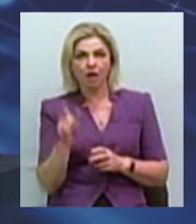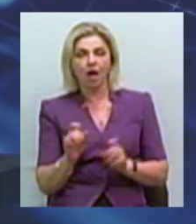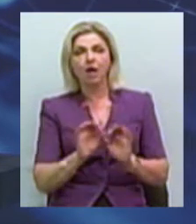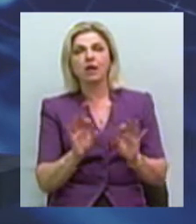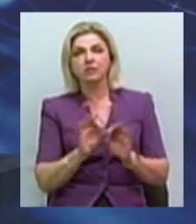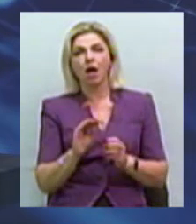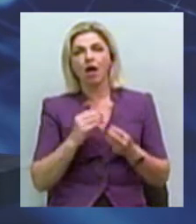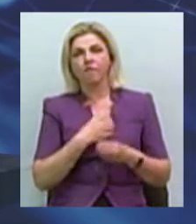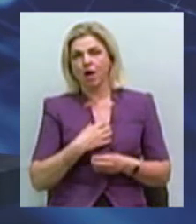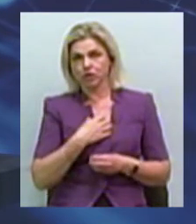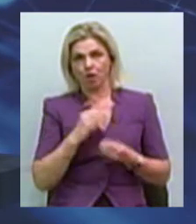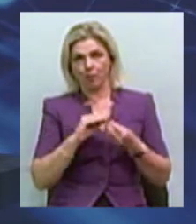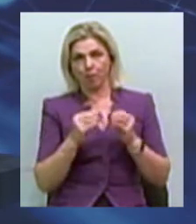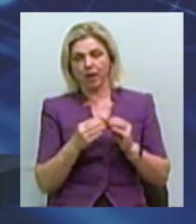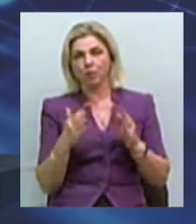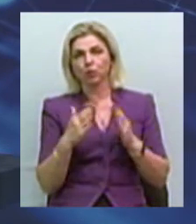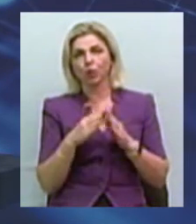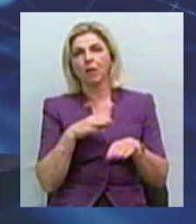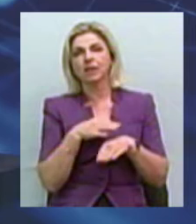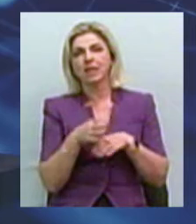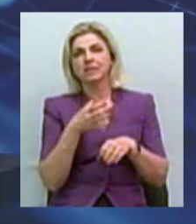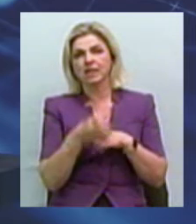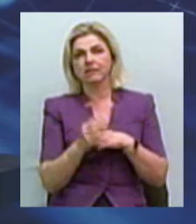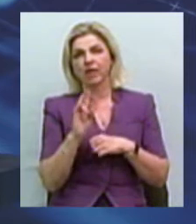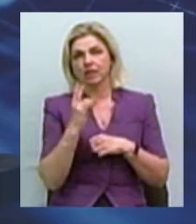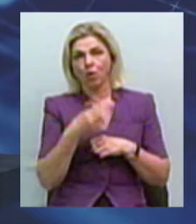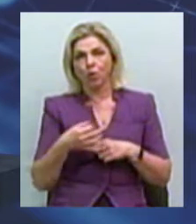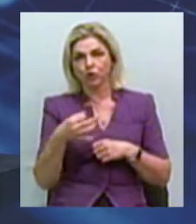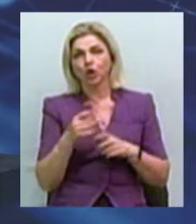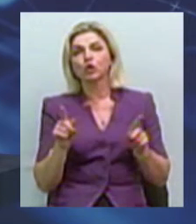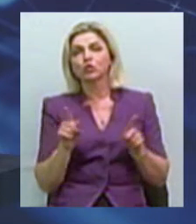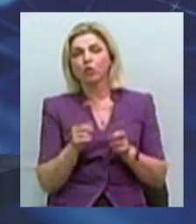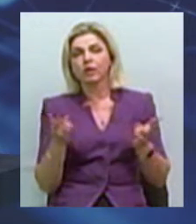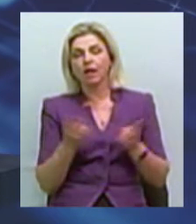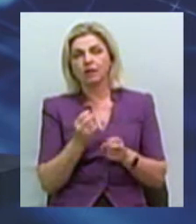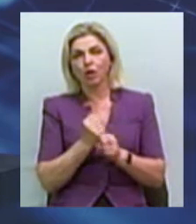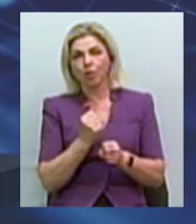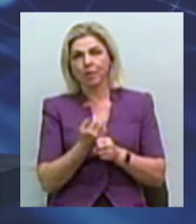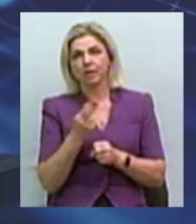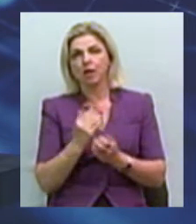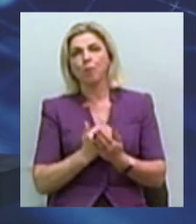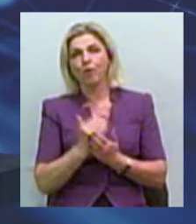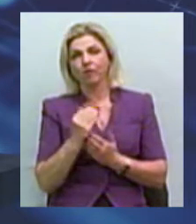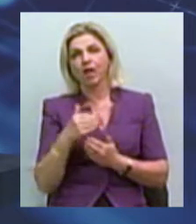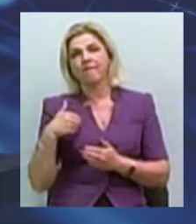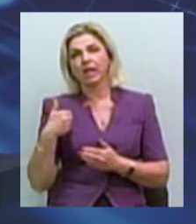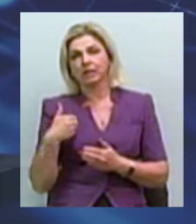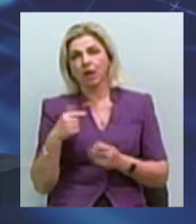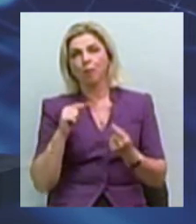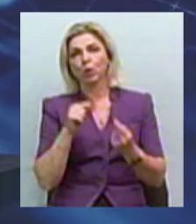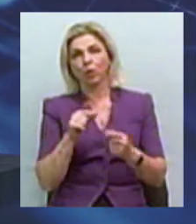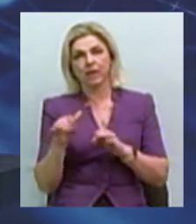проблеми домашнього насильства для Миколаївщини і те, що необхідно робити для підвищення ефективності проти її